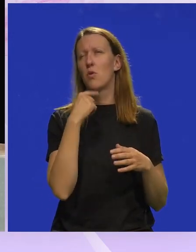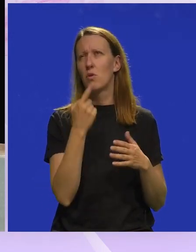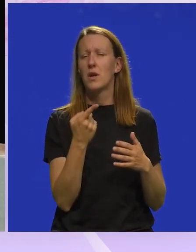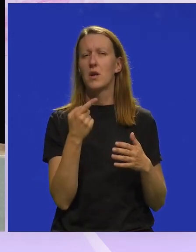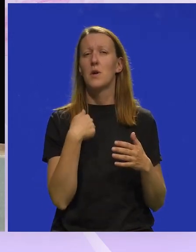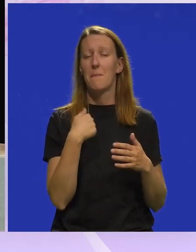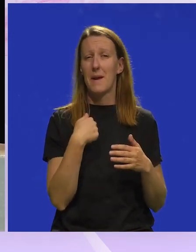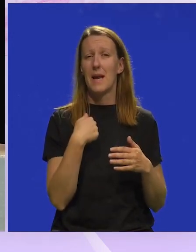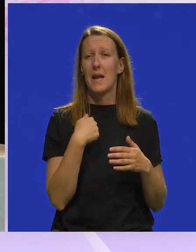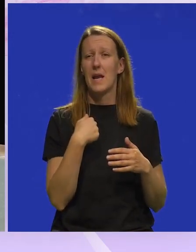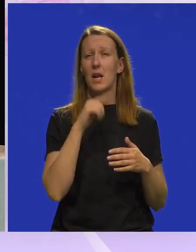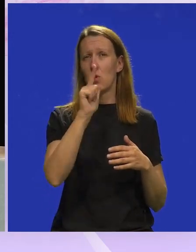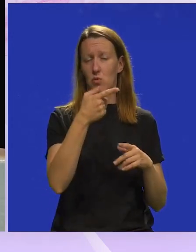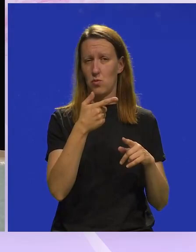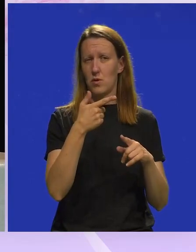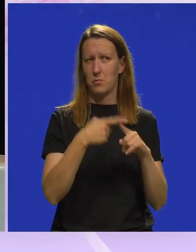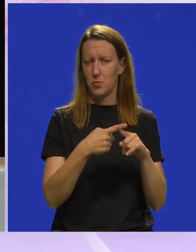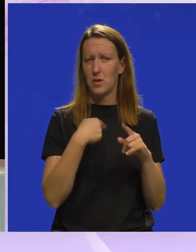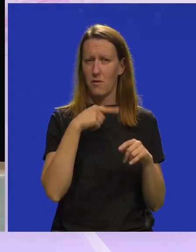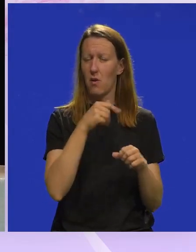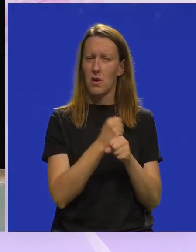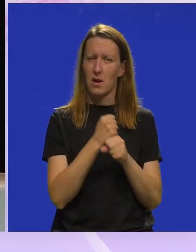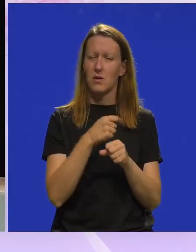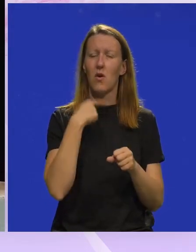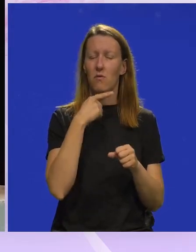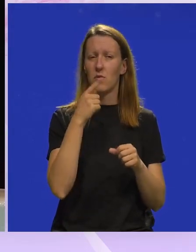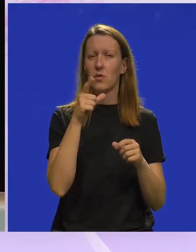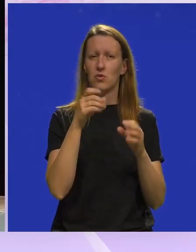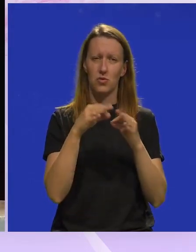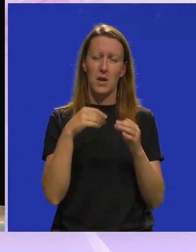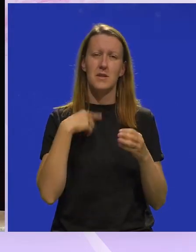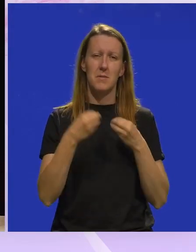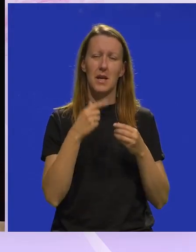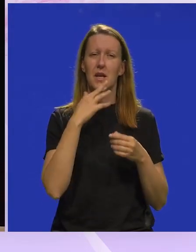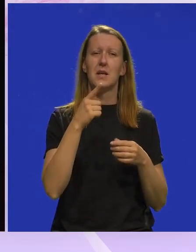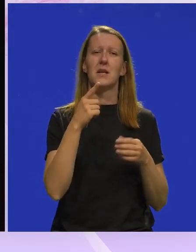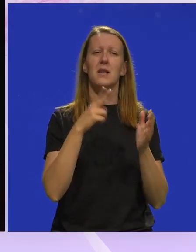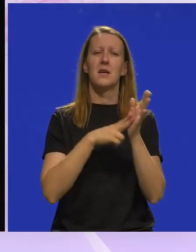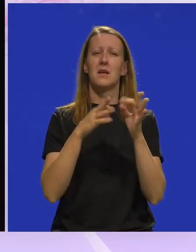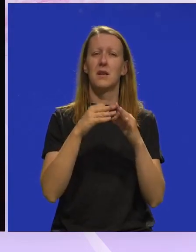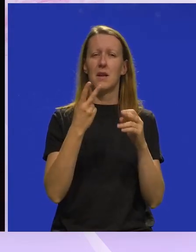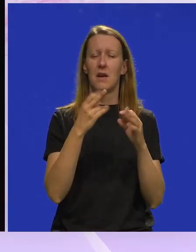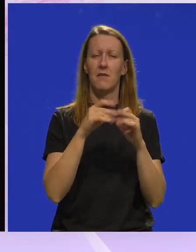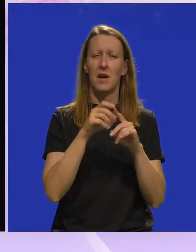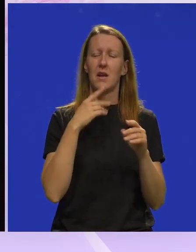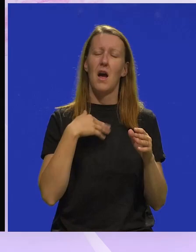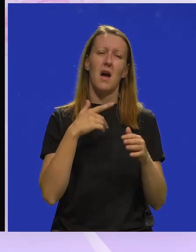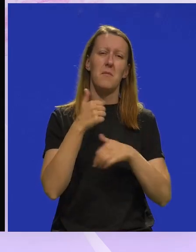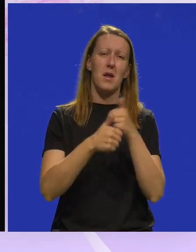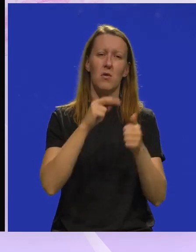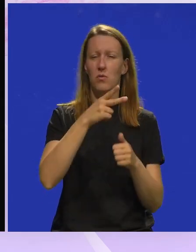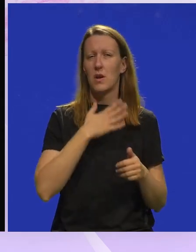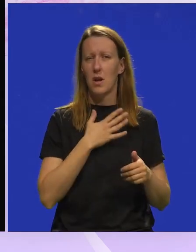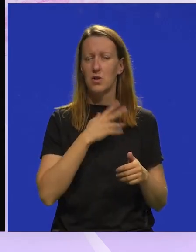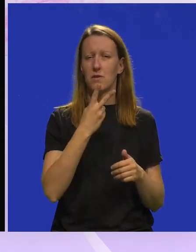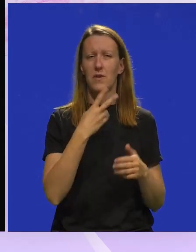reći, ovaj meni, drugi proces da radimo ovaj na čakavštini, uz to sam igrala i u navadama, a uskakala sam i u druge